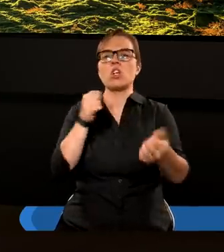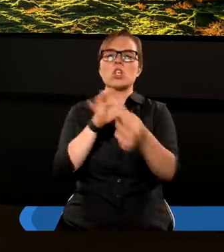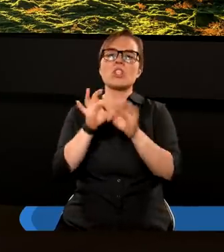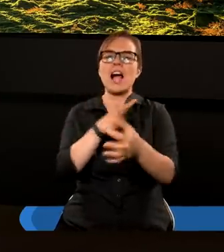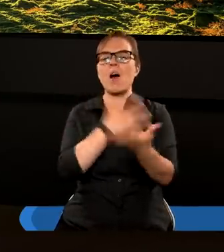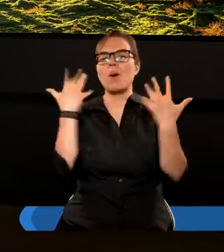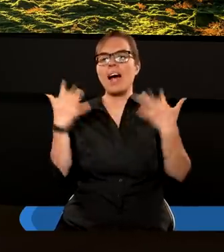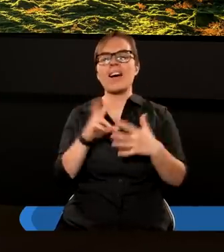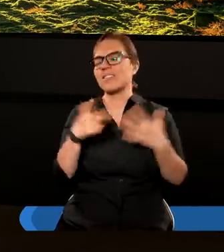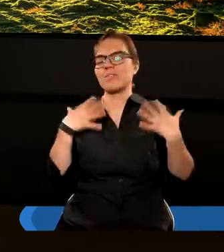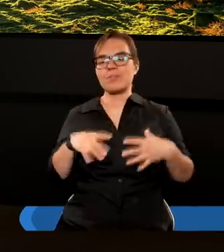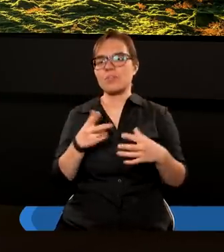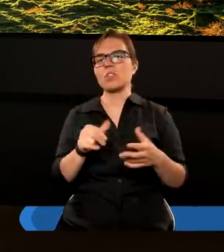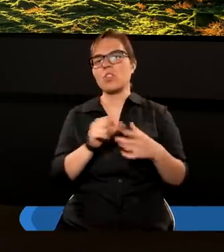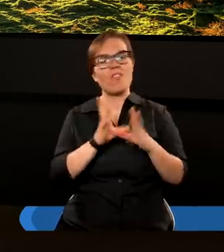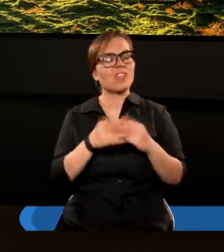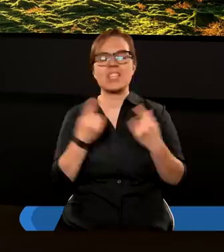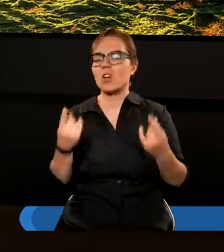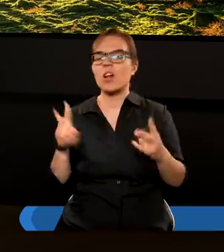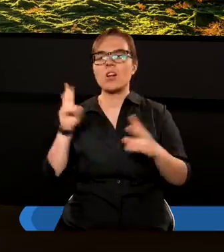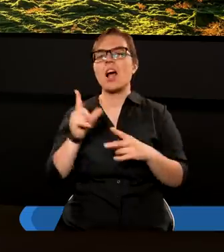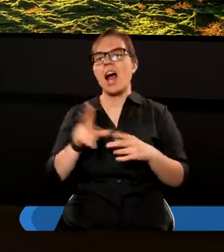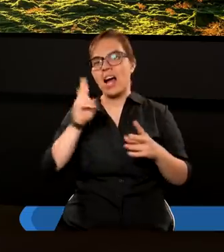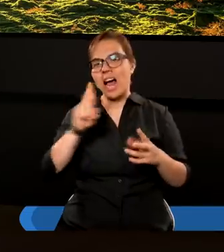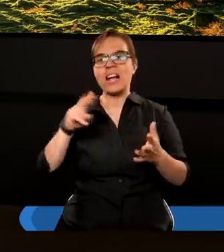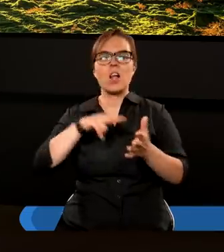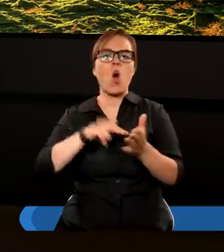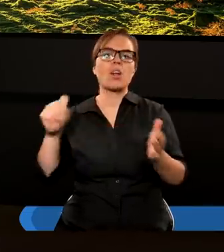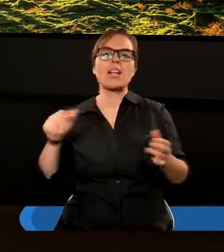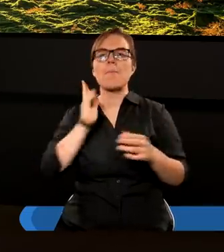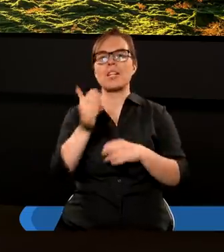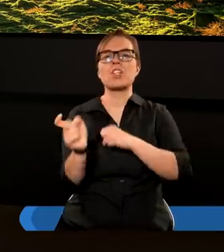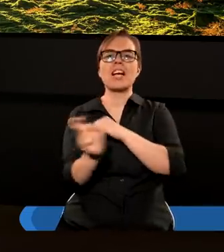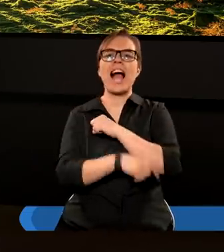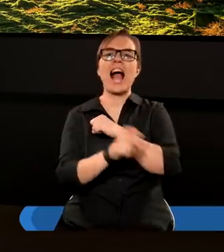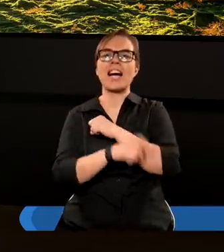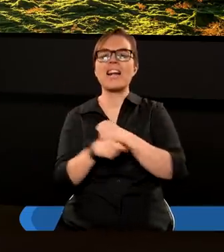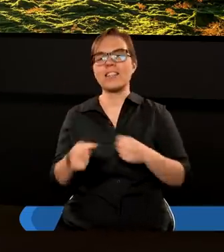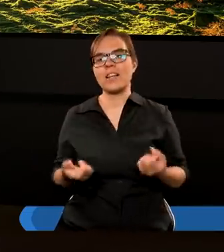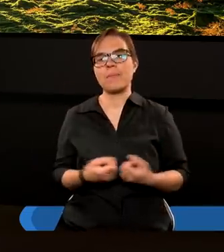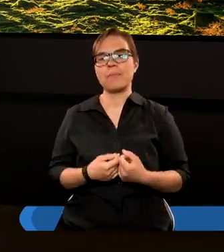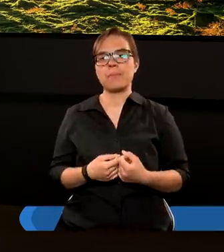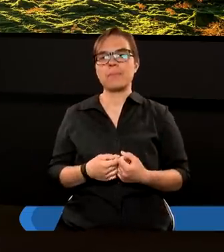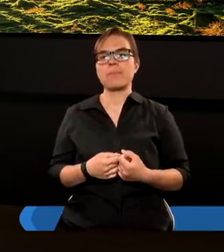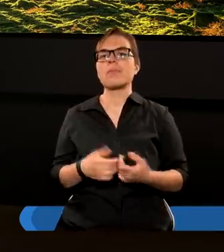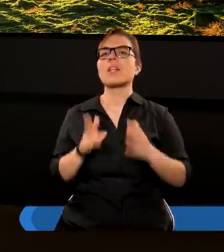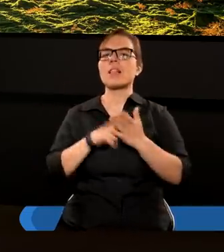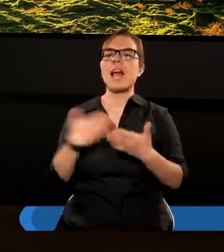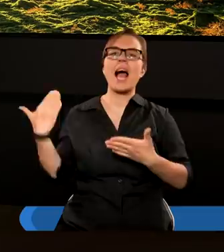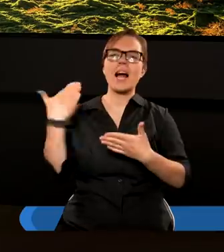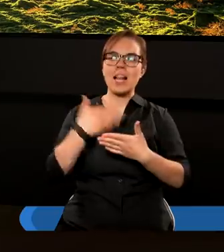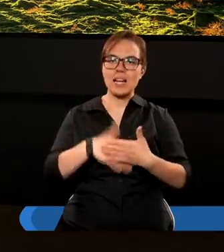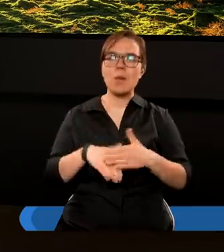jak mówi Pismo Święte, wszystko jedno, każde odstępstwo będzie karane też. Na